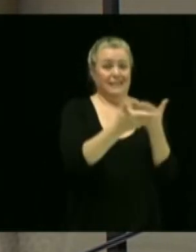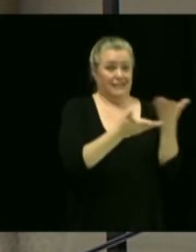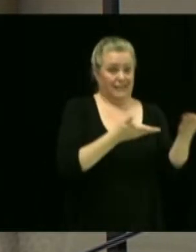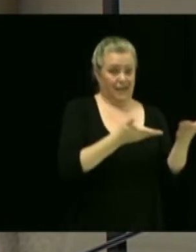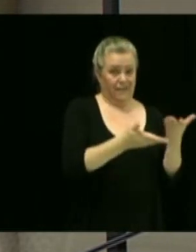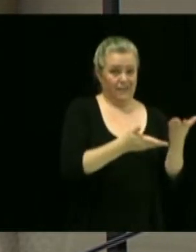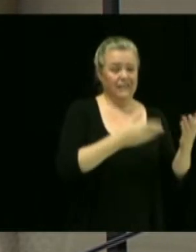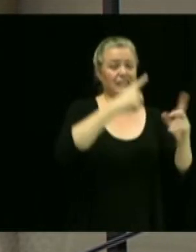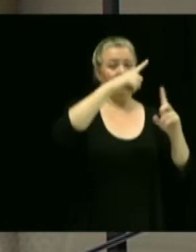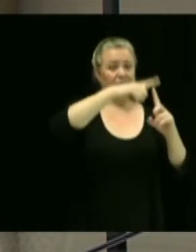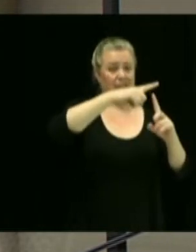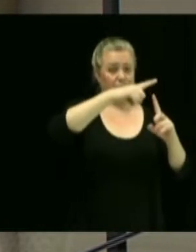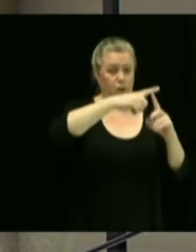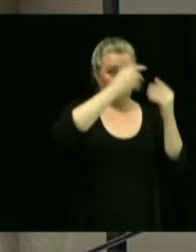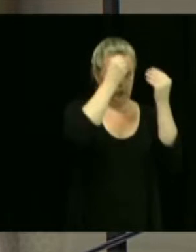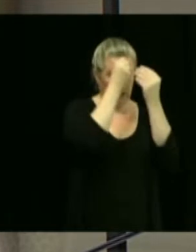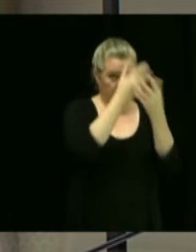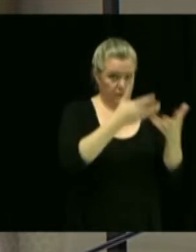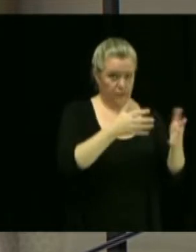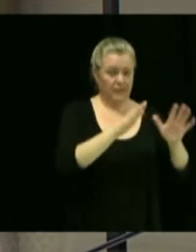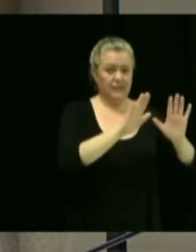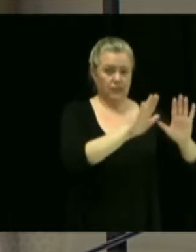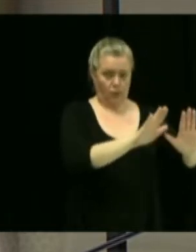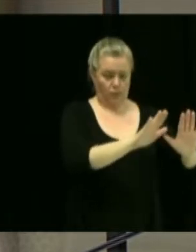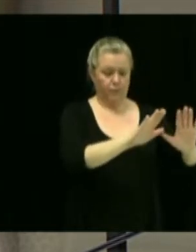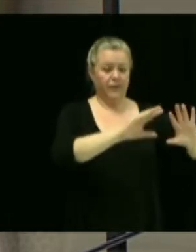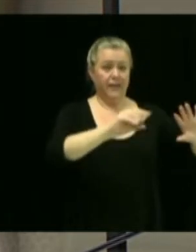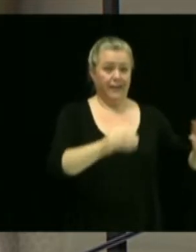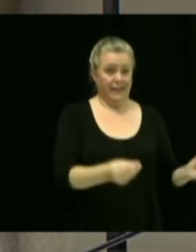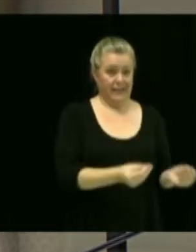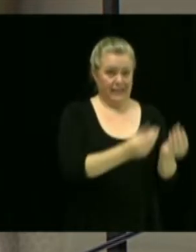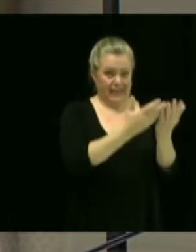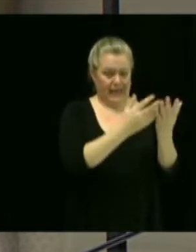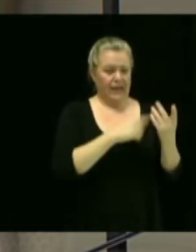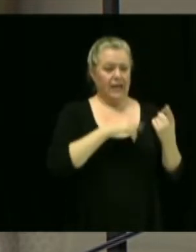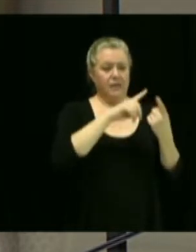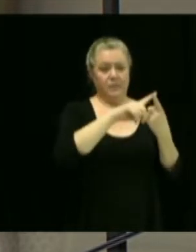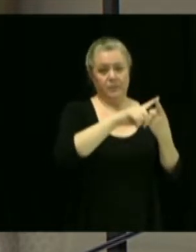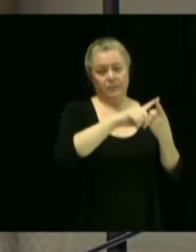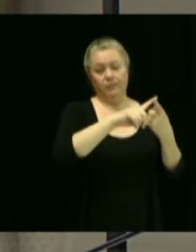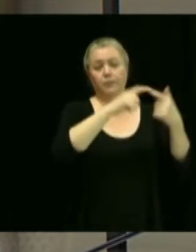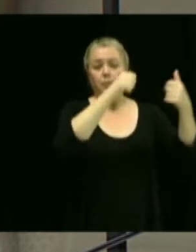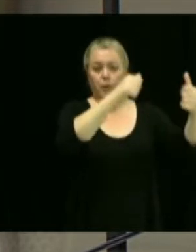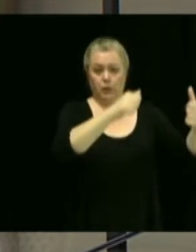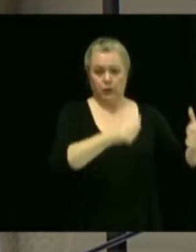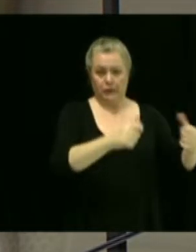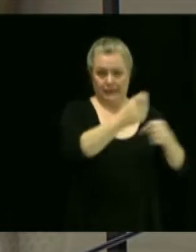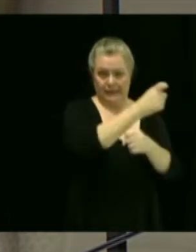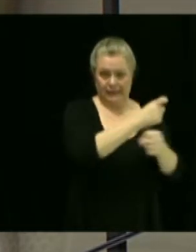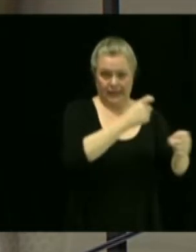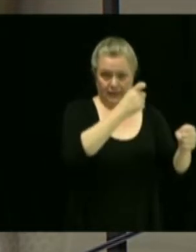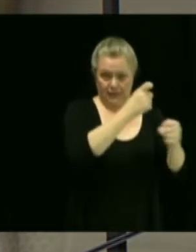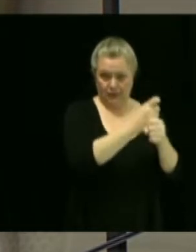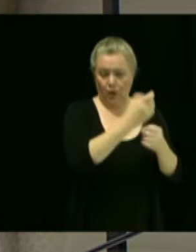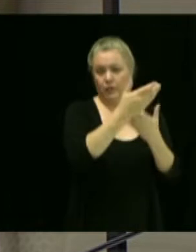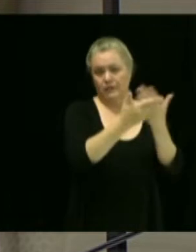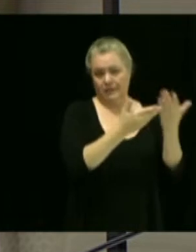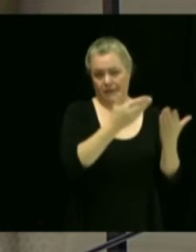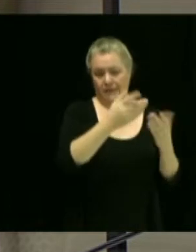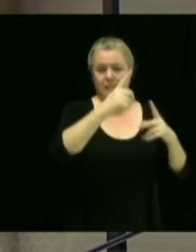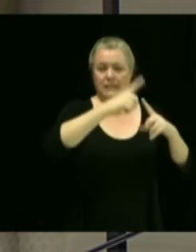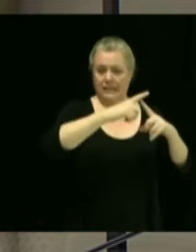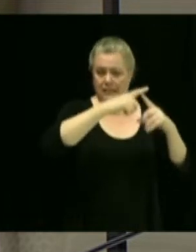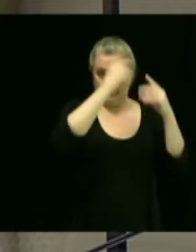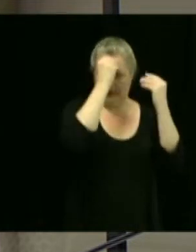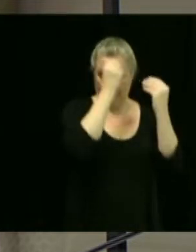de l'information. Il y aura lieu de créer le poste de directeur du service des technologies de l'information.